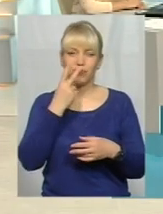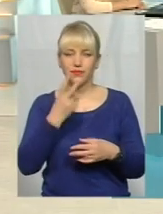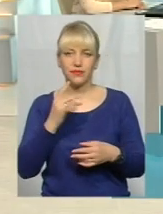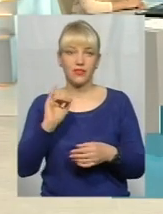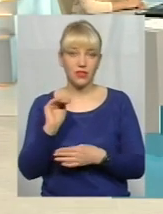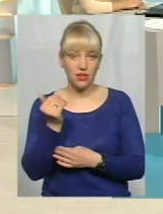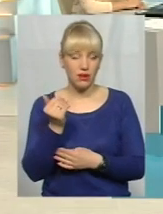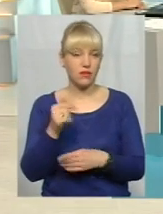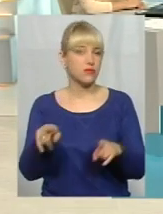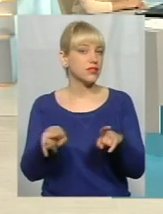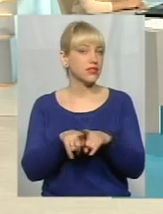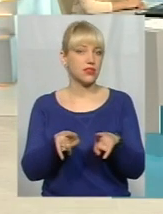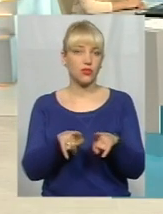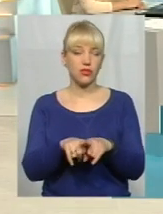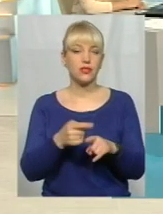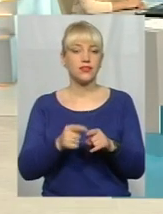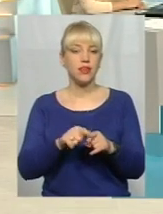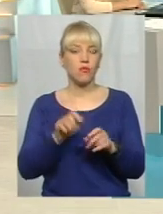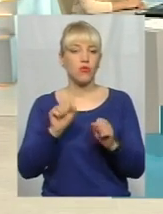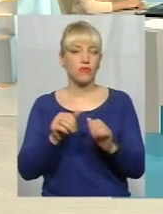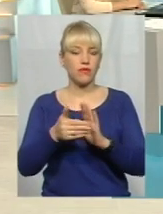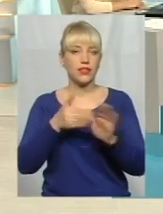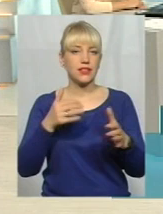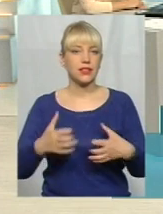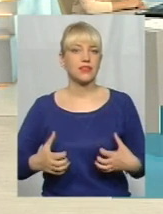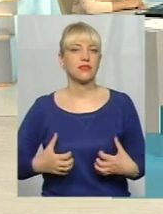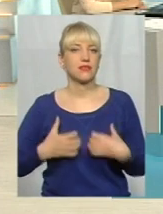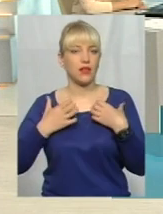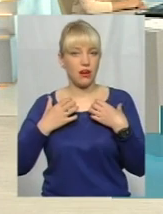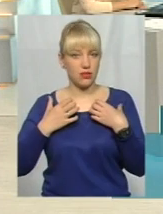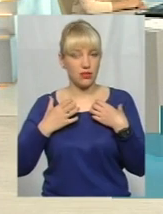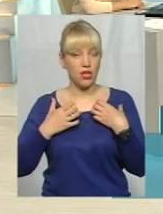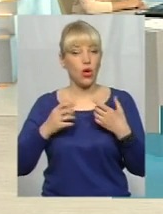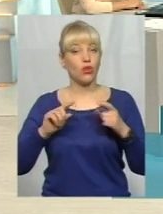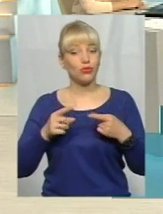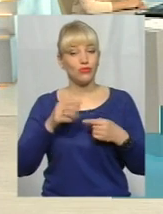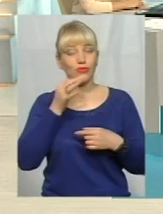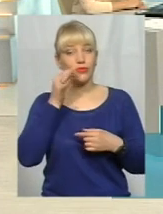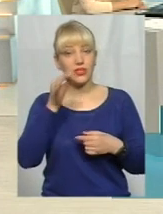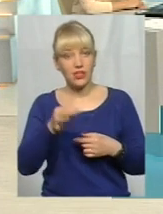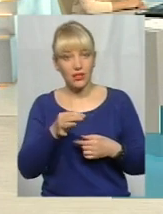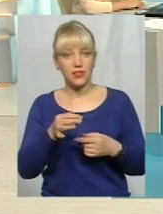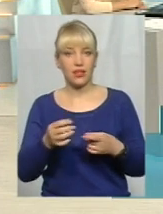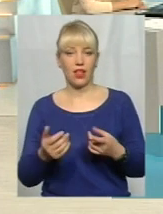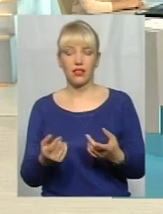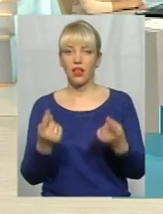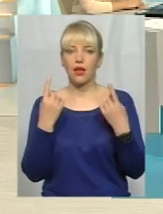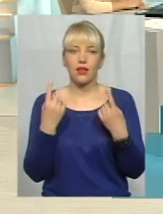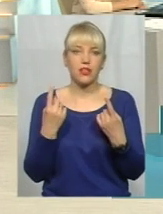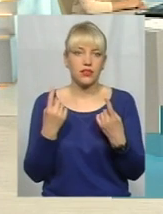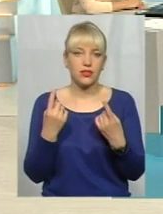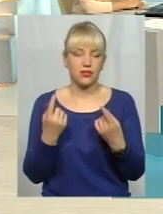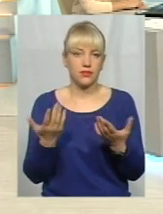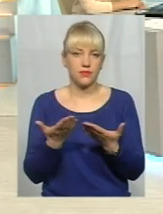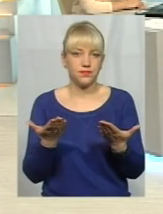це в будь-якому випадку визиває певний страх. Тому сказати, що якісь радикальні міри для